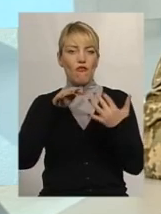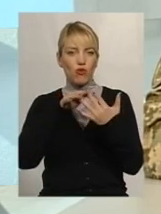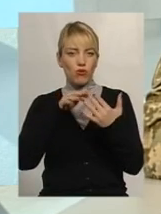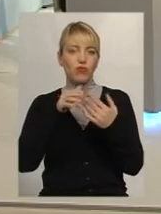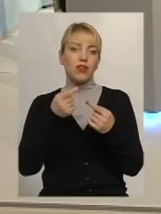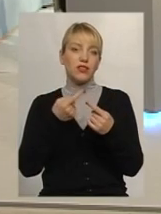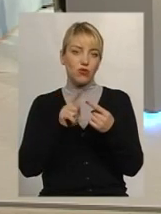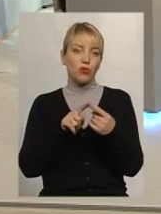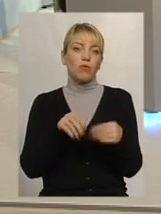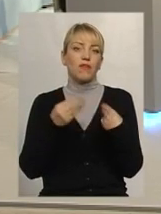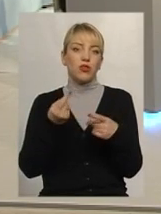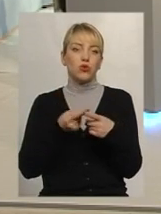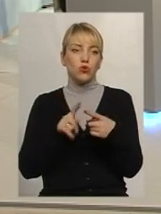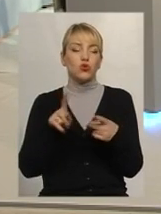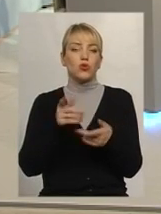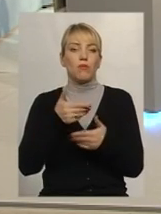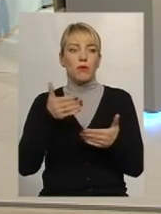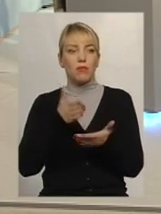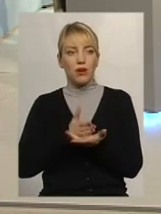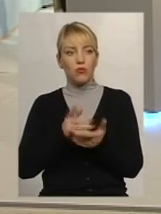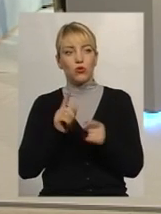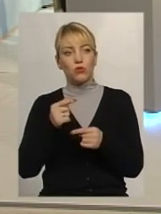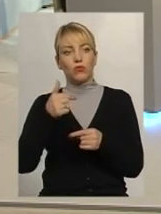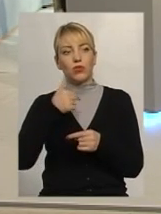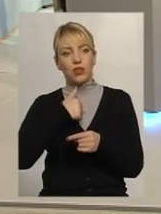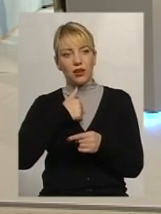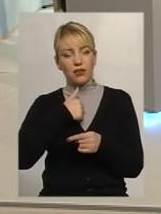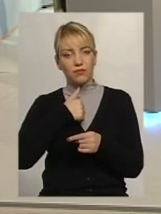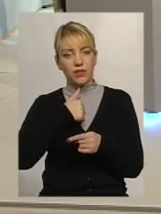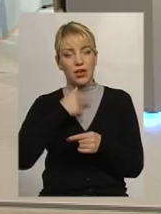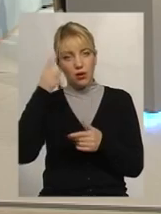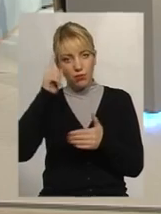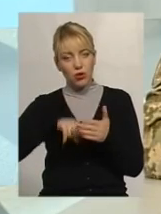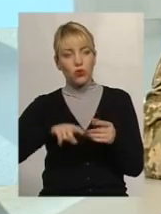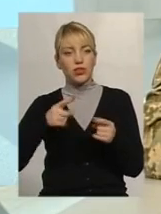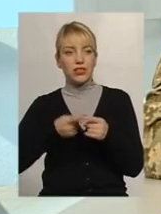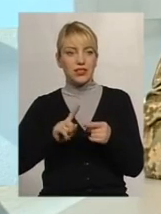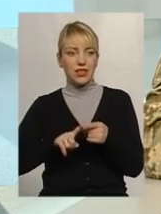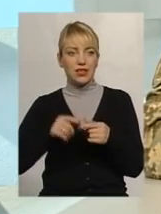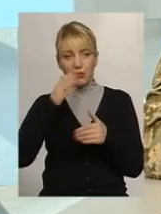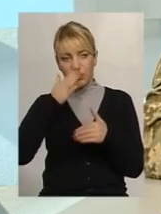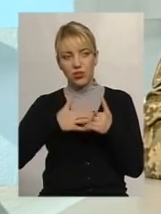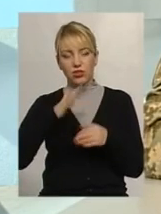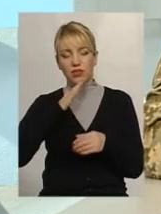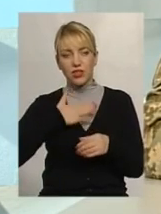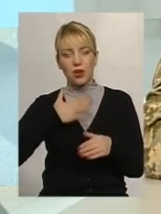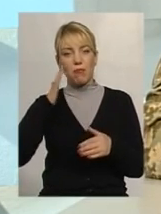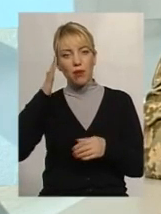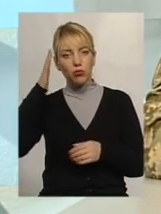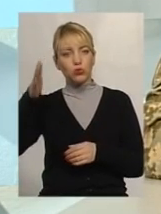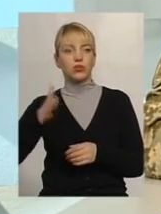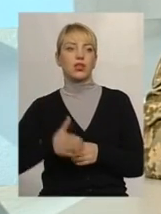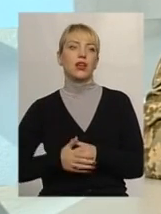державі. Тому я переконаний, що це найближче наше майбутнє і